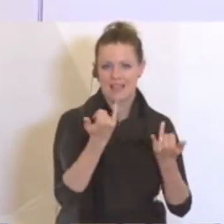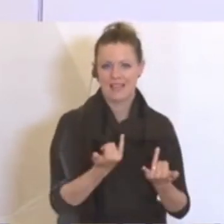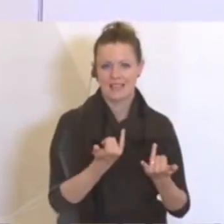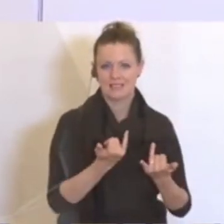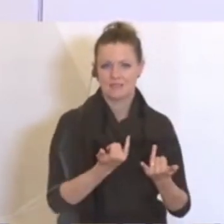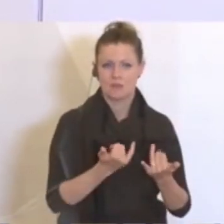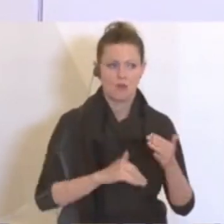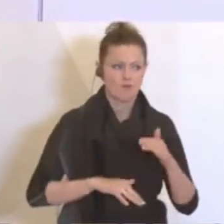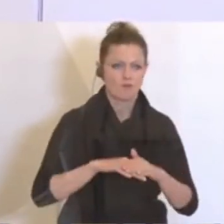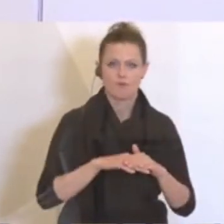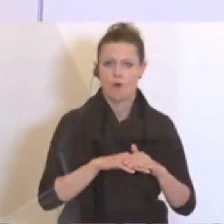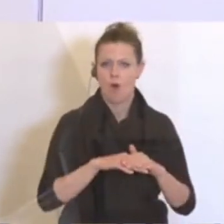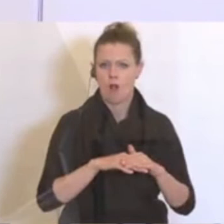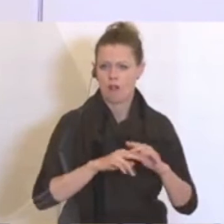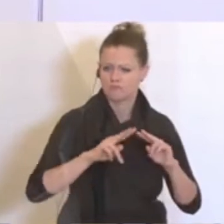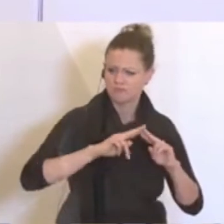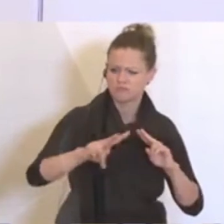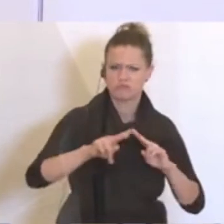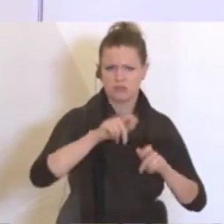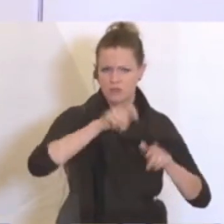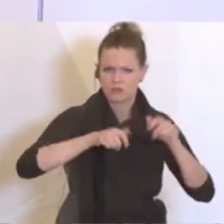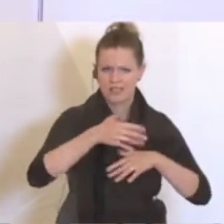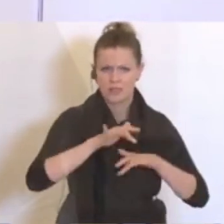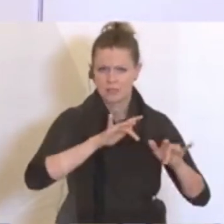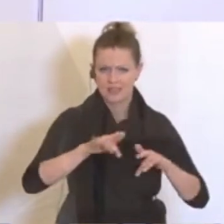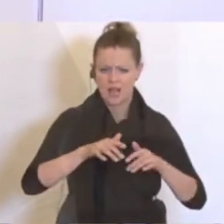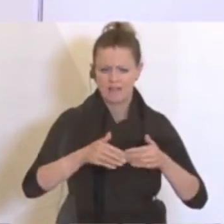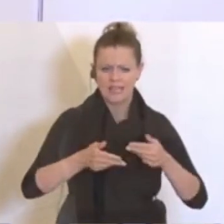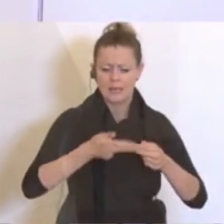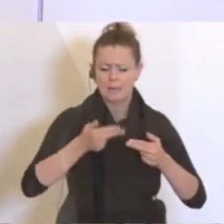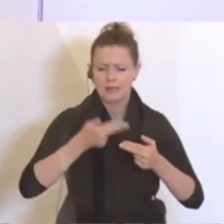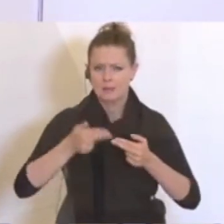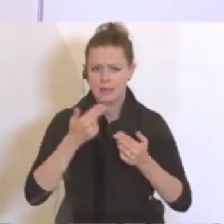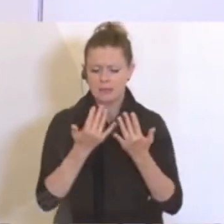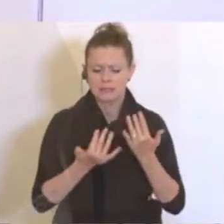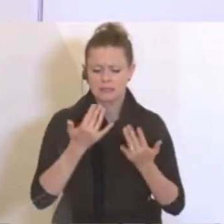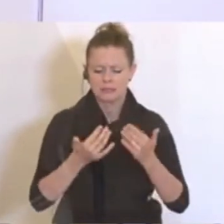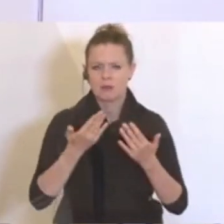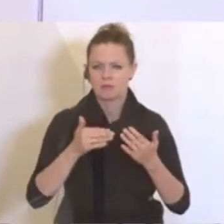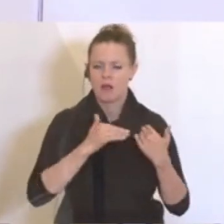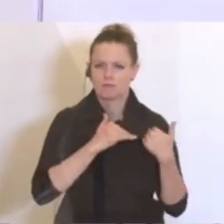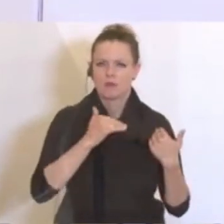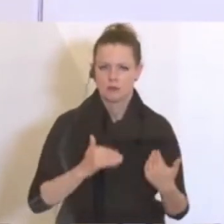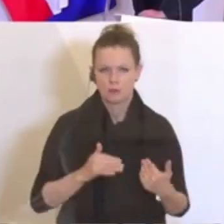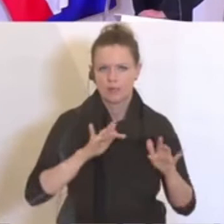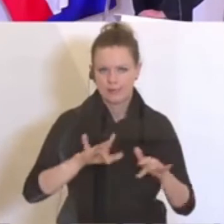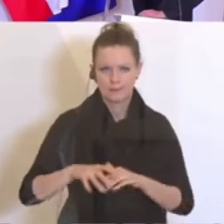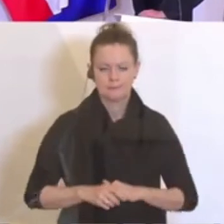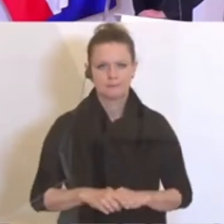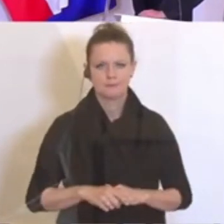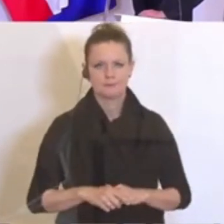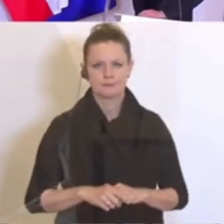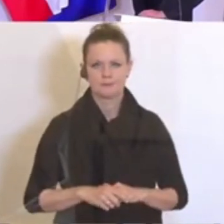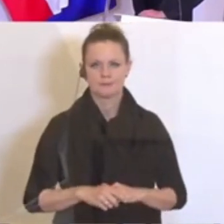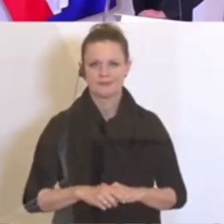Vollauslastung haben, sehr kurzfristig entsprechend auch kalkulieren müssen, eine sehr, sehr große Erleichterung sein. Dankeschön.